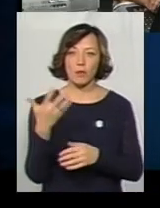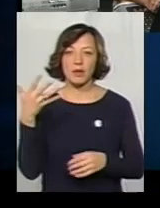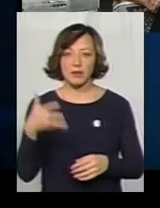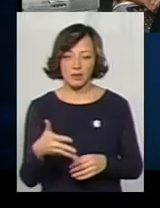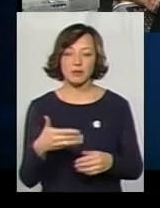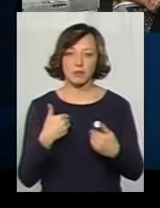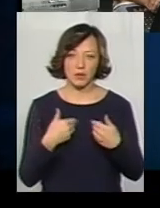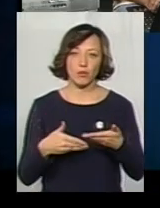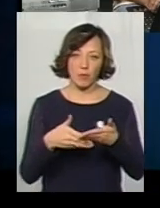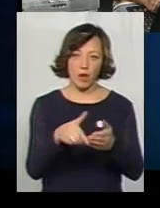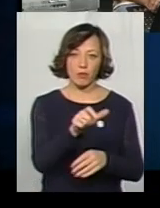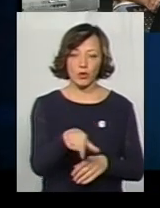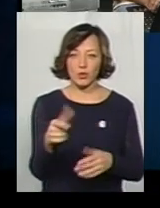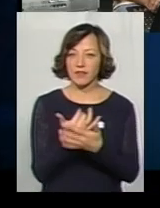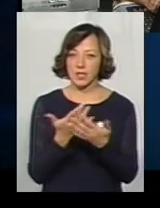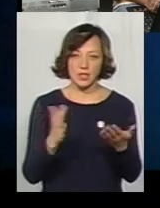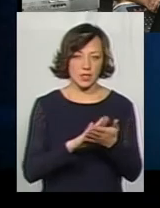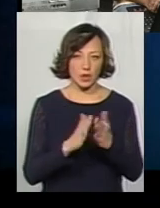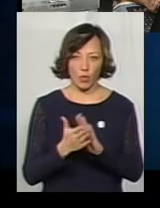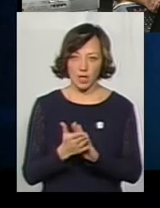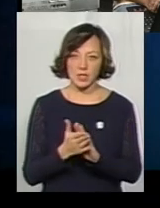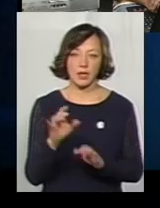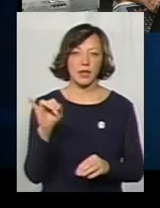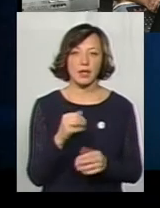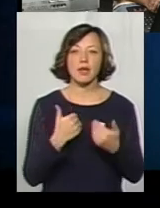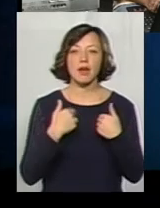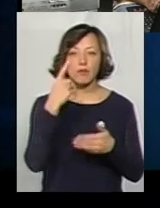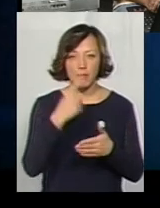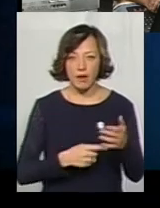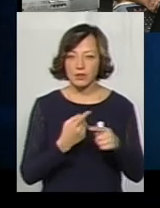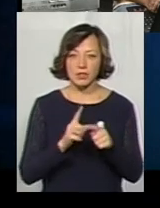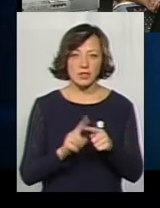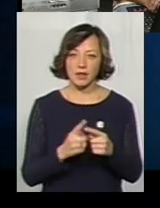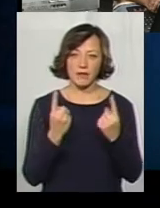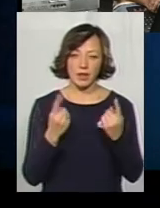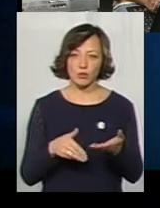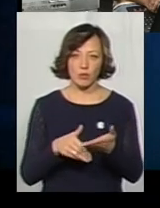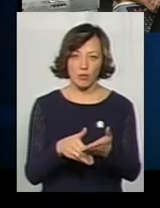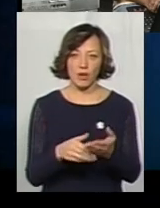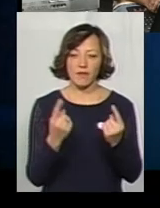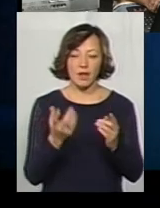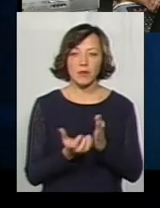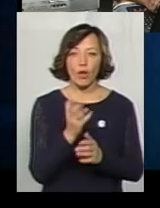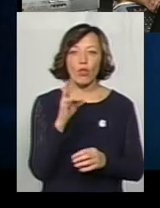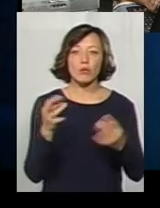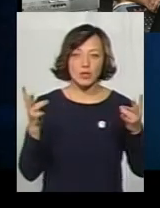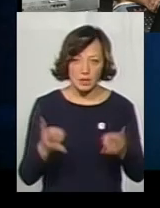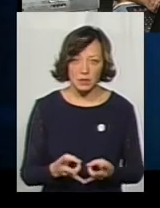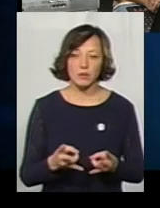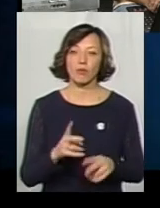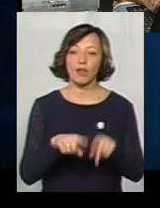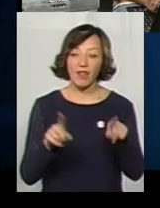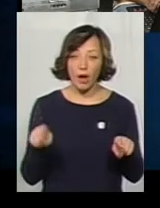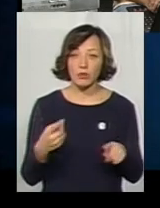тисяч ми допомагаємо людям в різних ситуаціях. І я переконаний, що це невелика допомога, невелика підтримка, але потрібна. Тому що